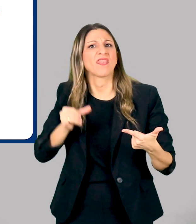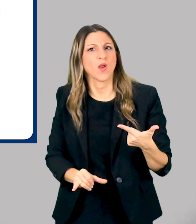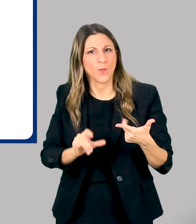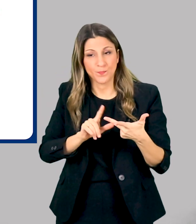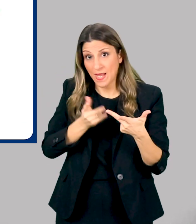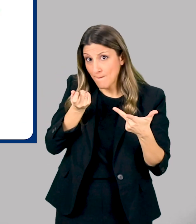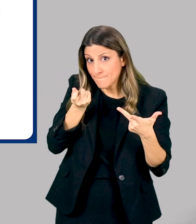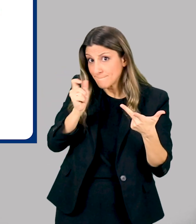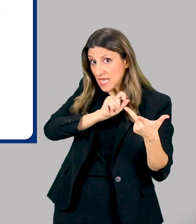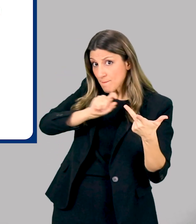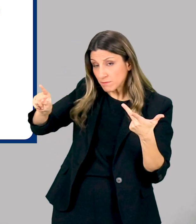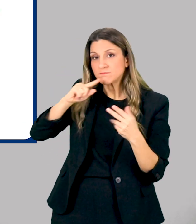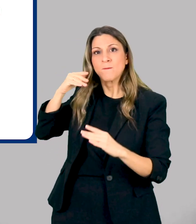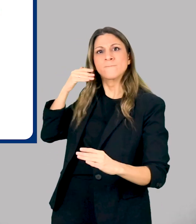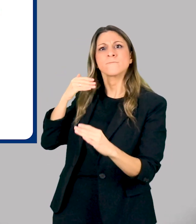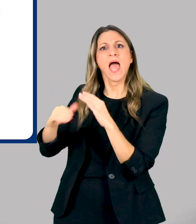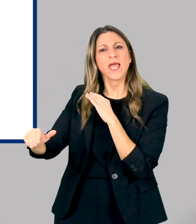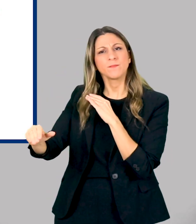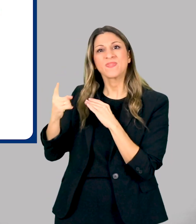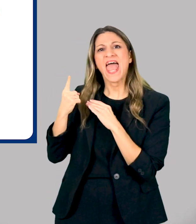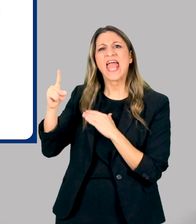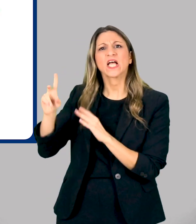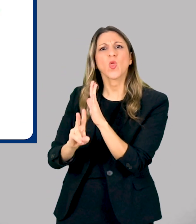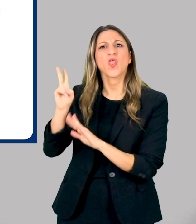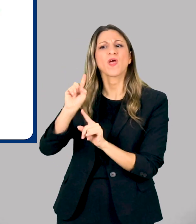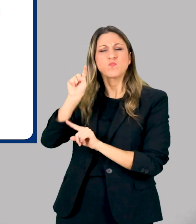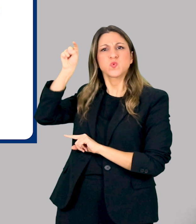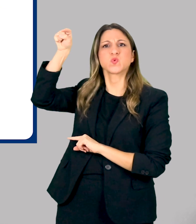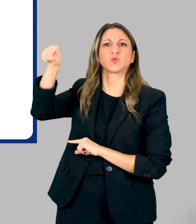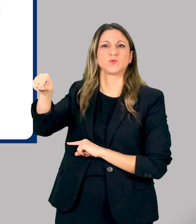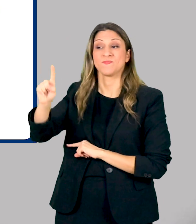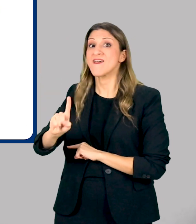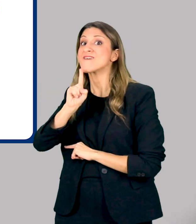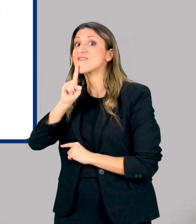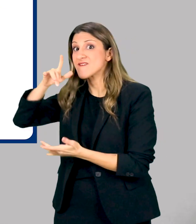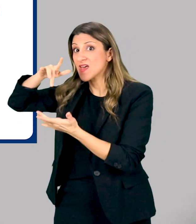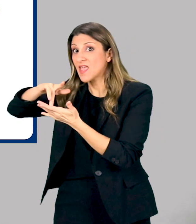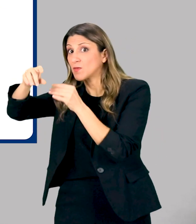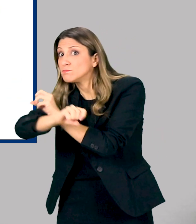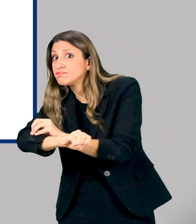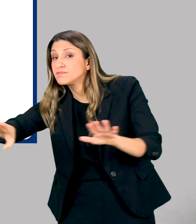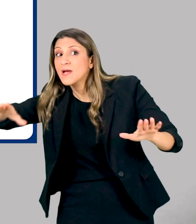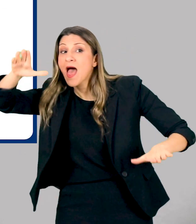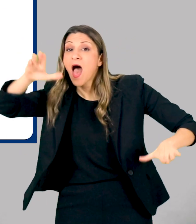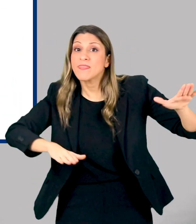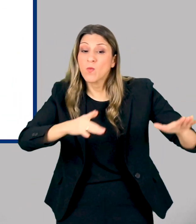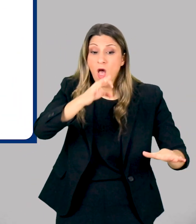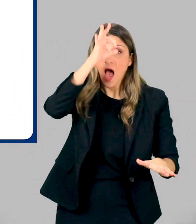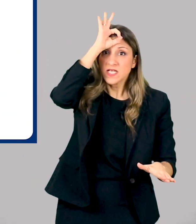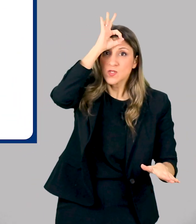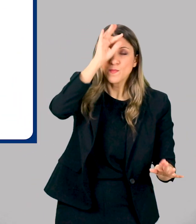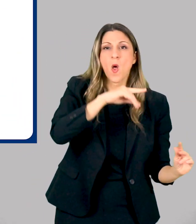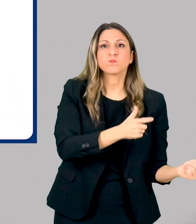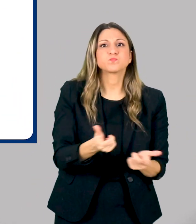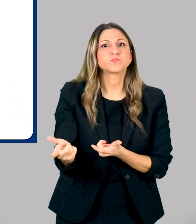σταθερό, στέλνουμε γραπτό μήνυμα ή e-mail. Ανάλογα με το περιστατικό, το 112 μας